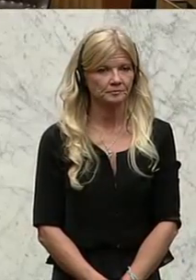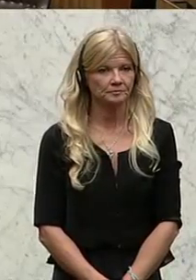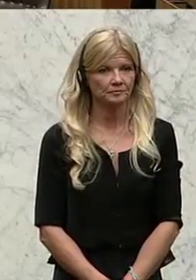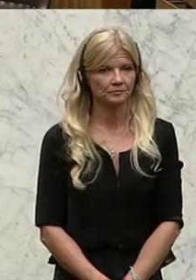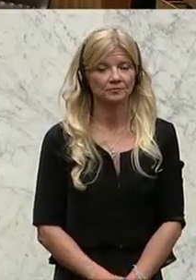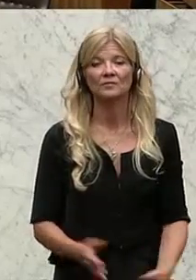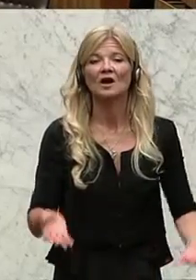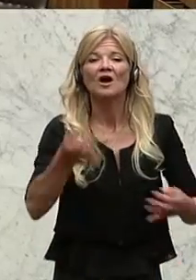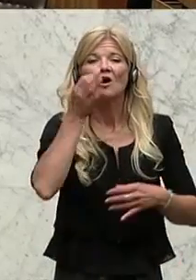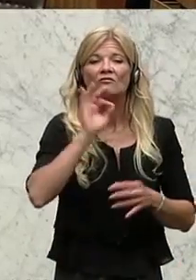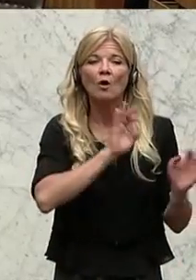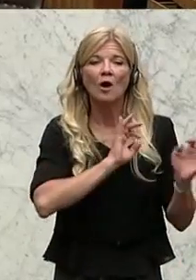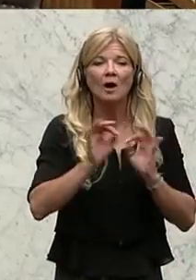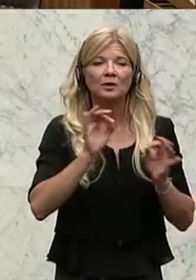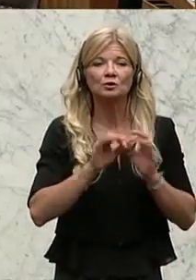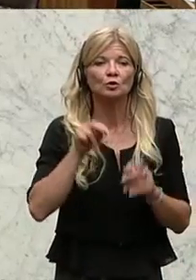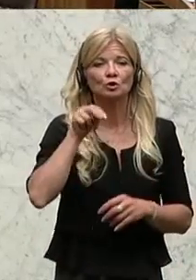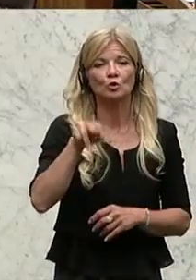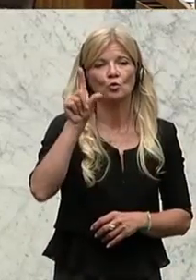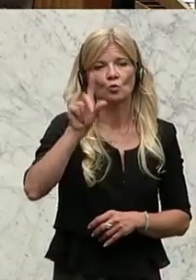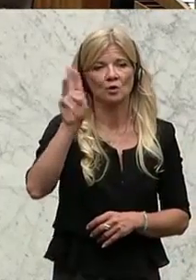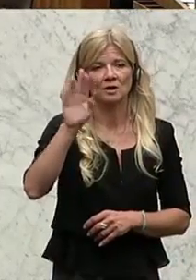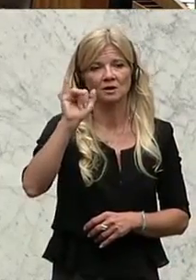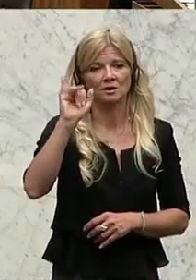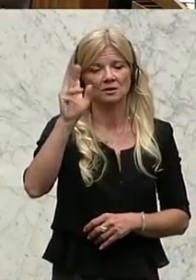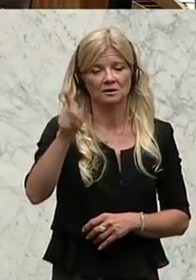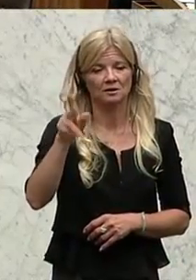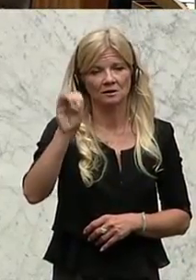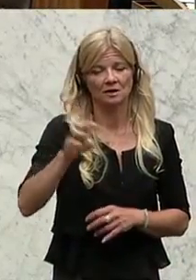Atomkraftwerke zu unterbinden. Denn durch Forschung könnte man AKW zumindest sicherer machen.